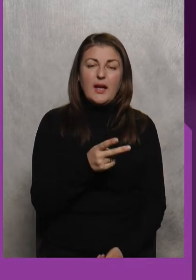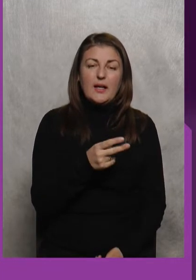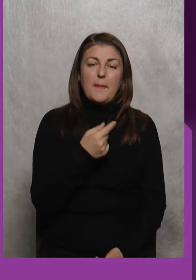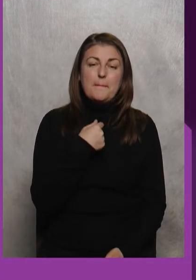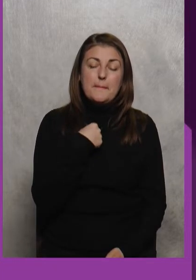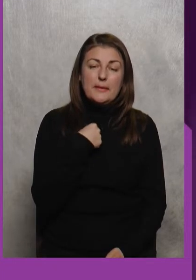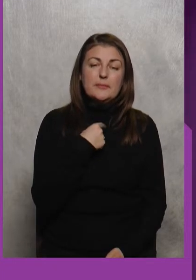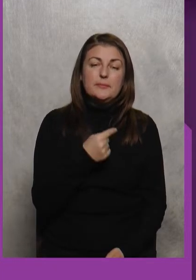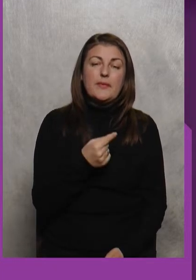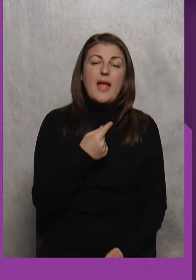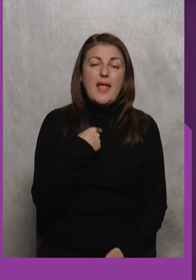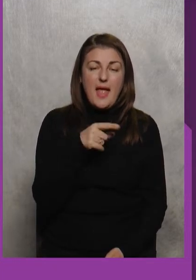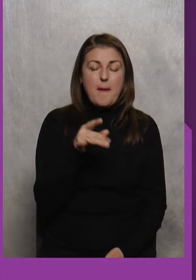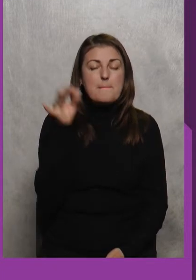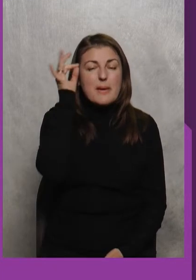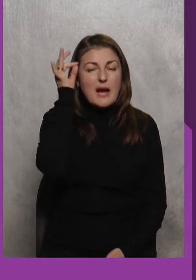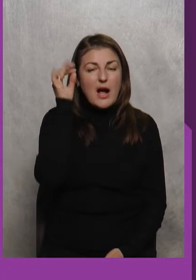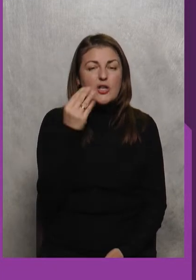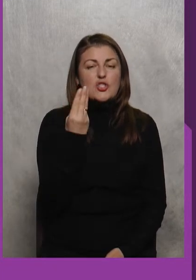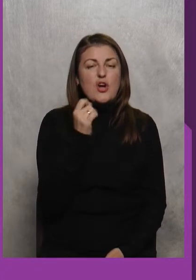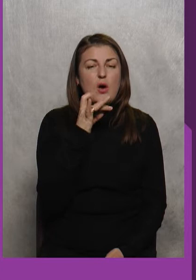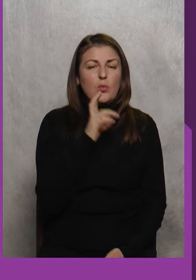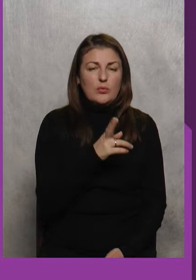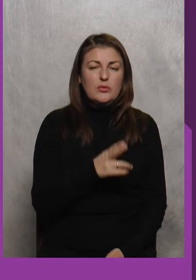знаємо Я пригадую Шаров